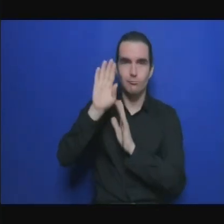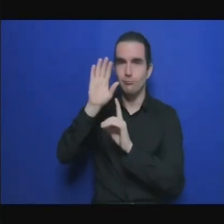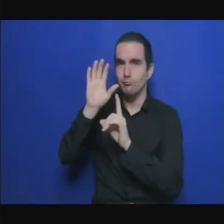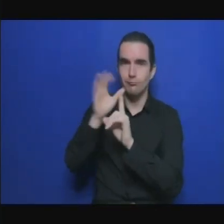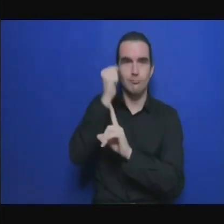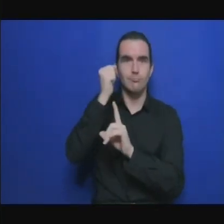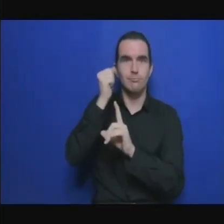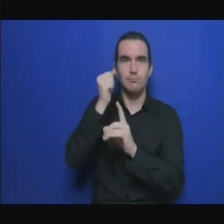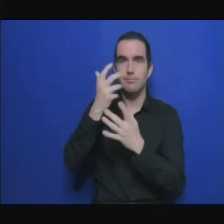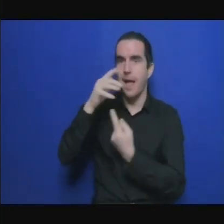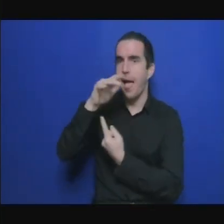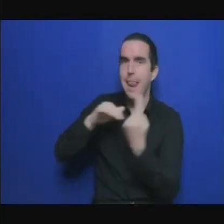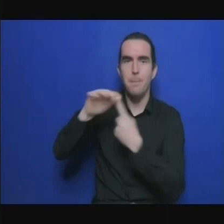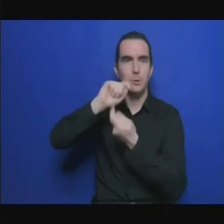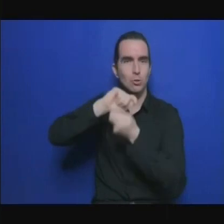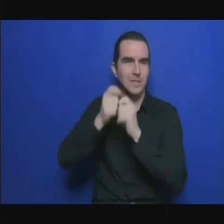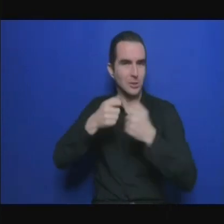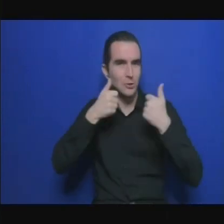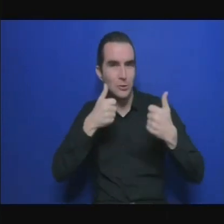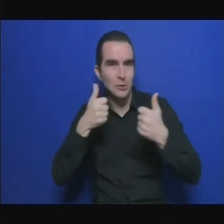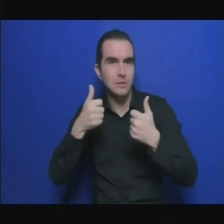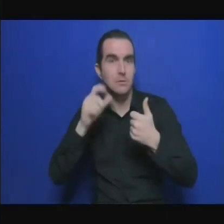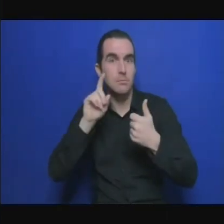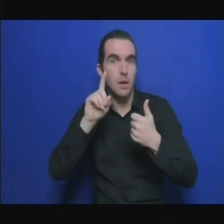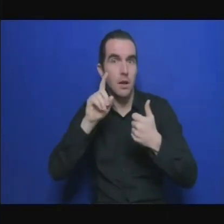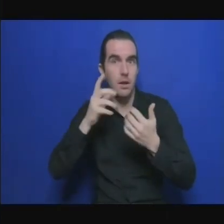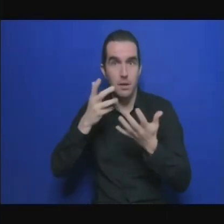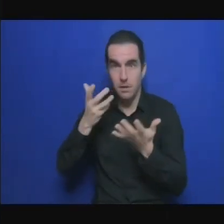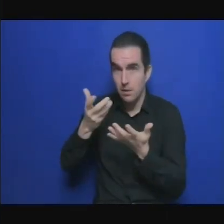beaucoup